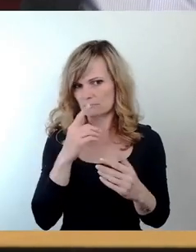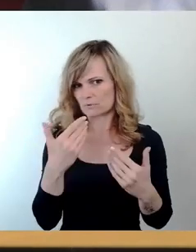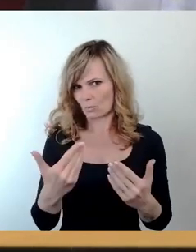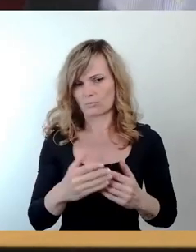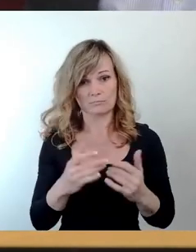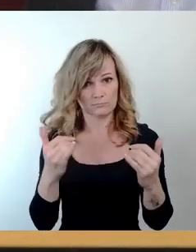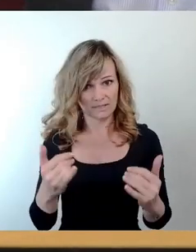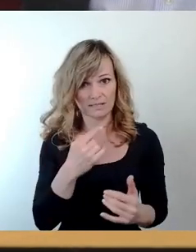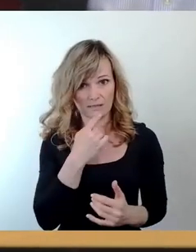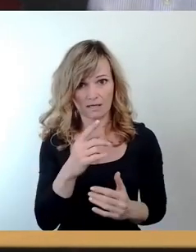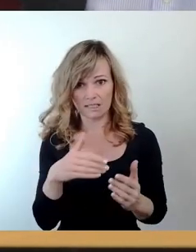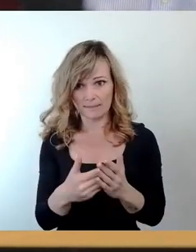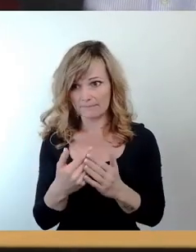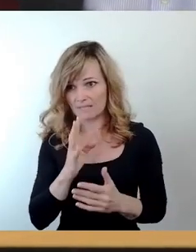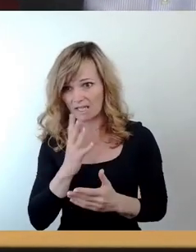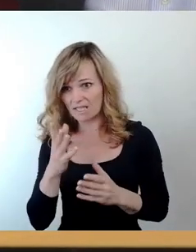gesagt werden, gibt es da Redebedarf?